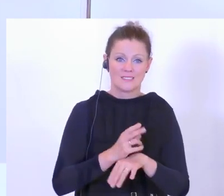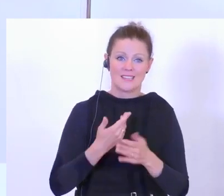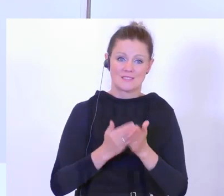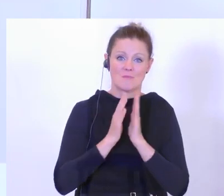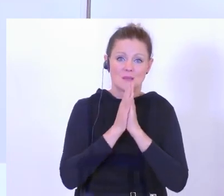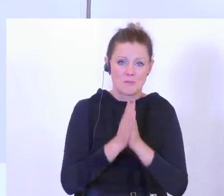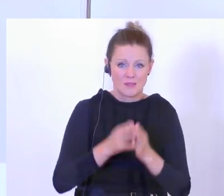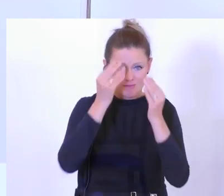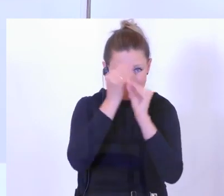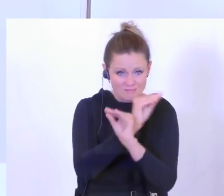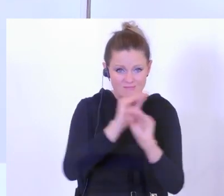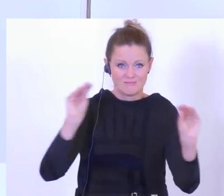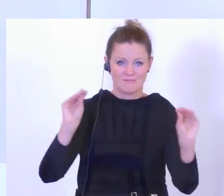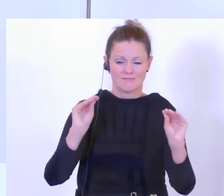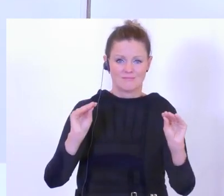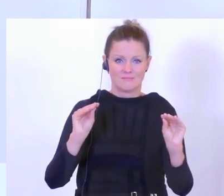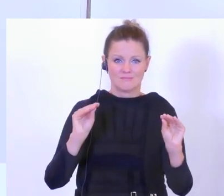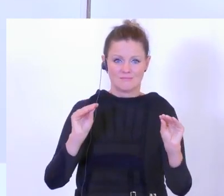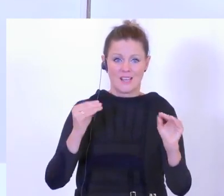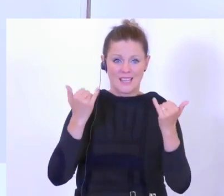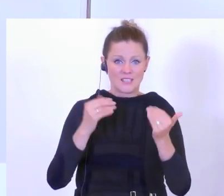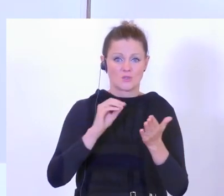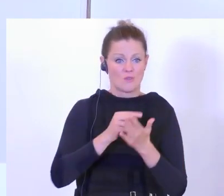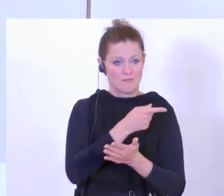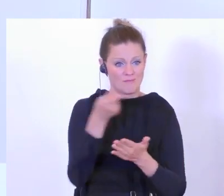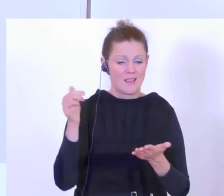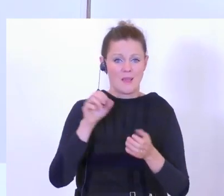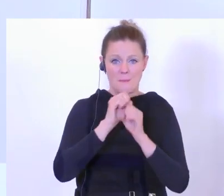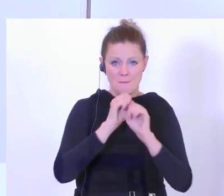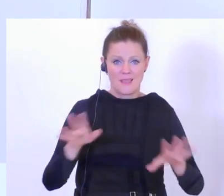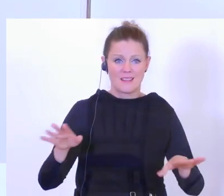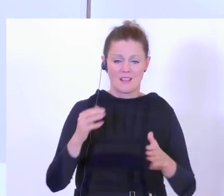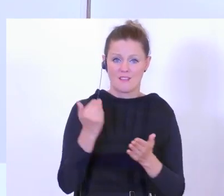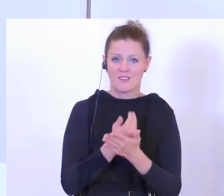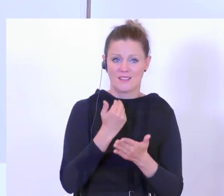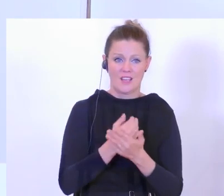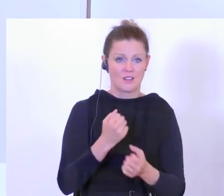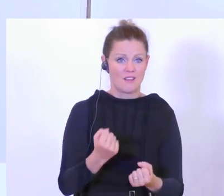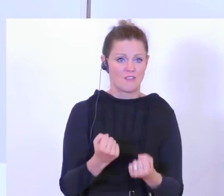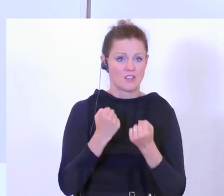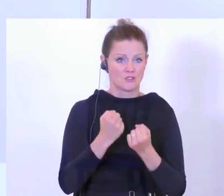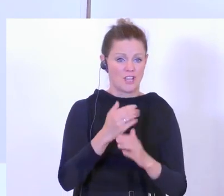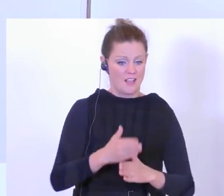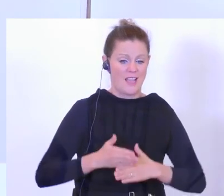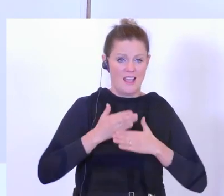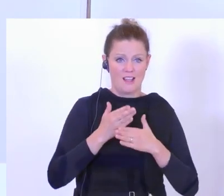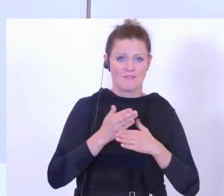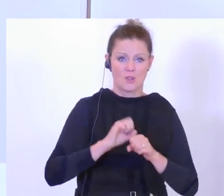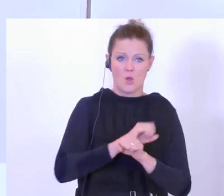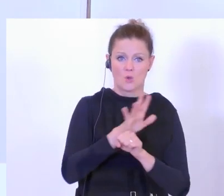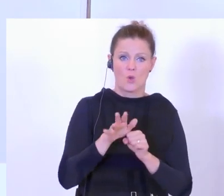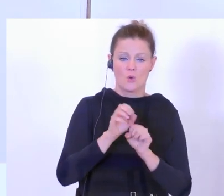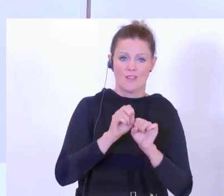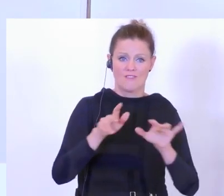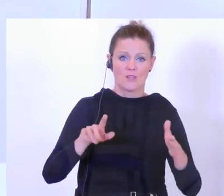Bitte und mein Appell, auch nach wie vor in Ihrer Rolle als Medienvertreter, die uns da so wesentlich geholfen haben in der Coronavirus-Zeit, das